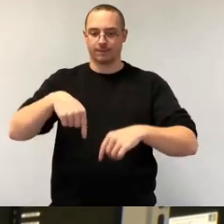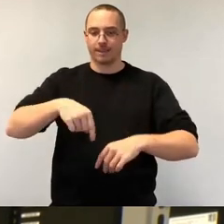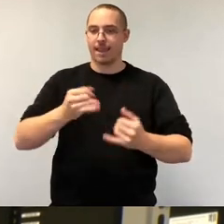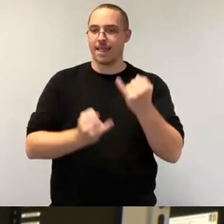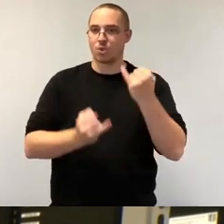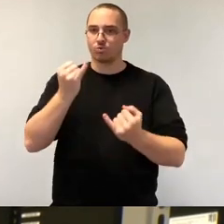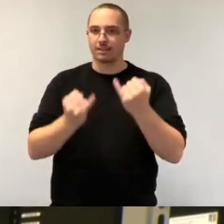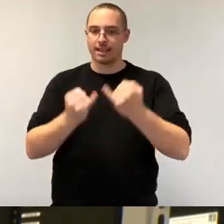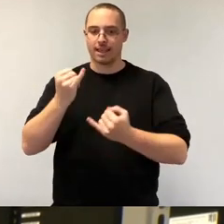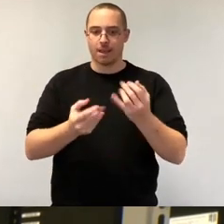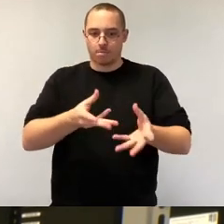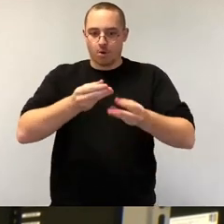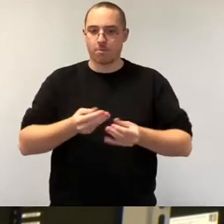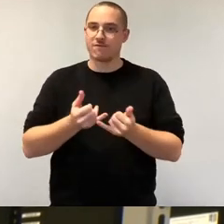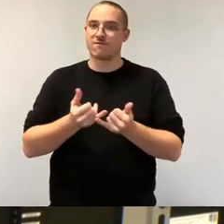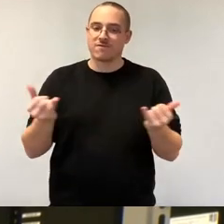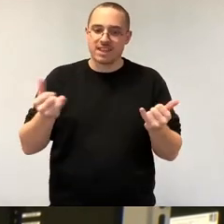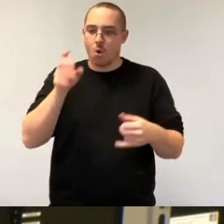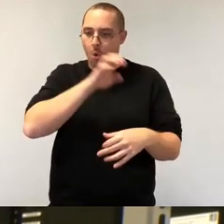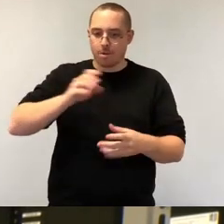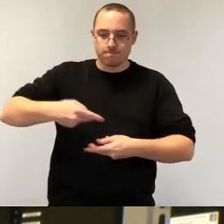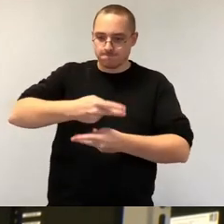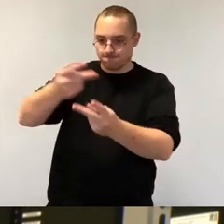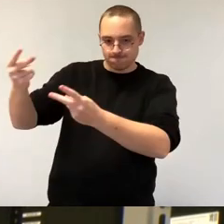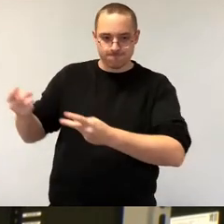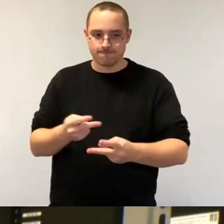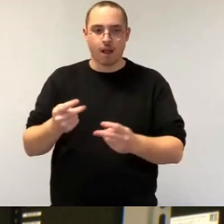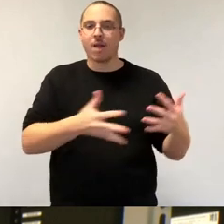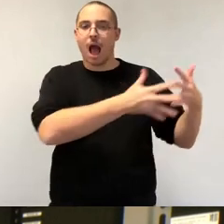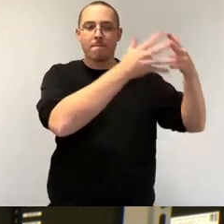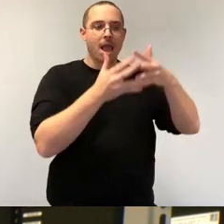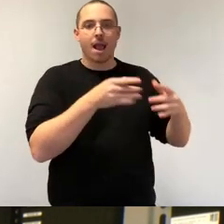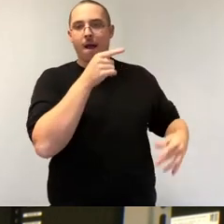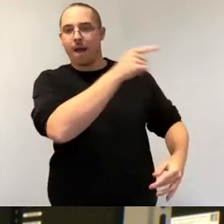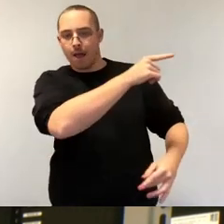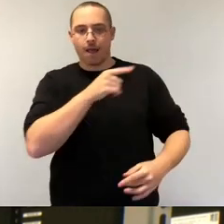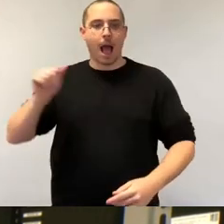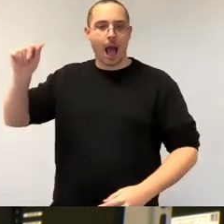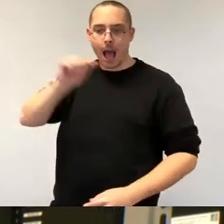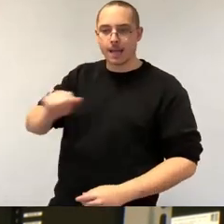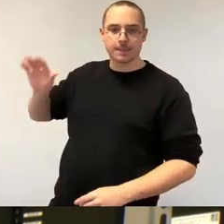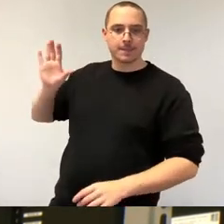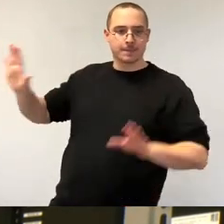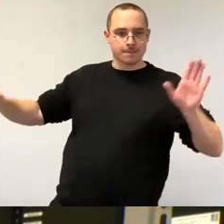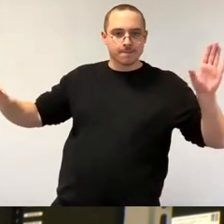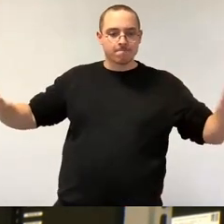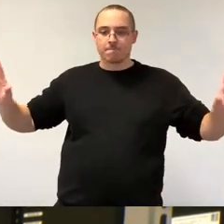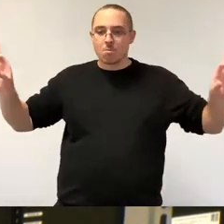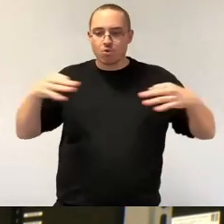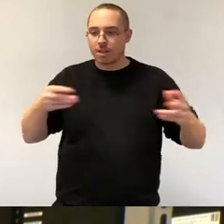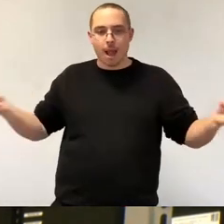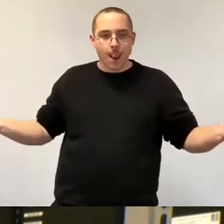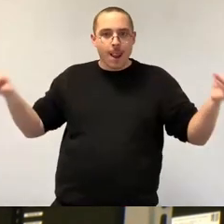-amerikanischen Fabriken und asiatischen Produktionsstandorten. Dafür gibt es eine Reaktion der